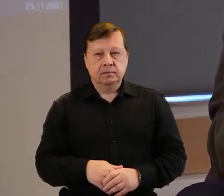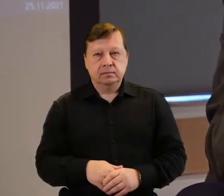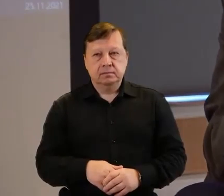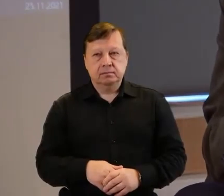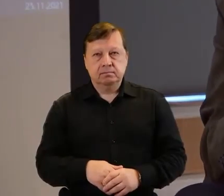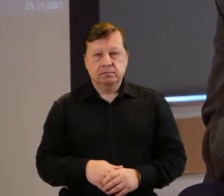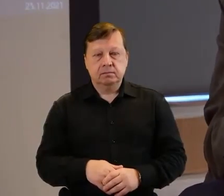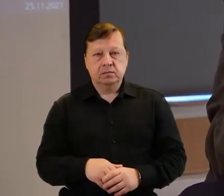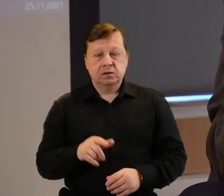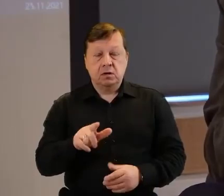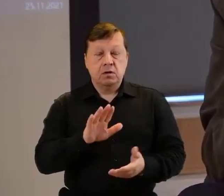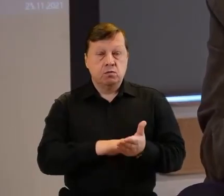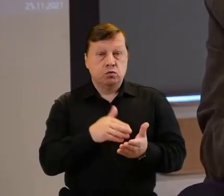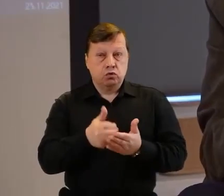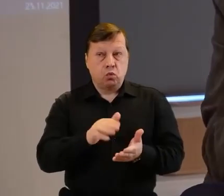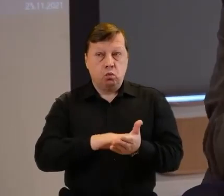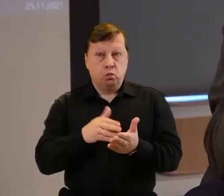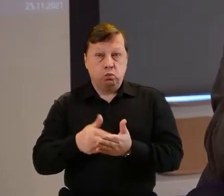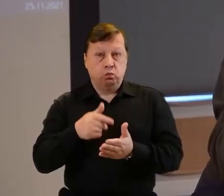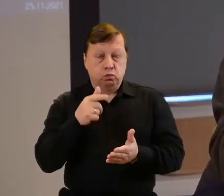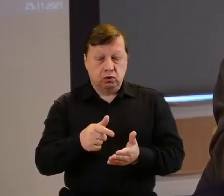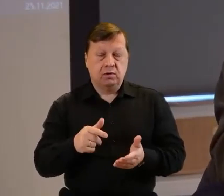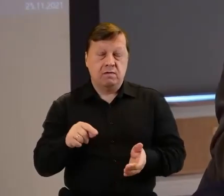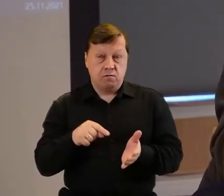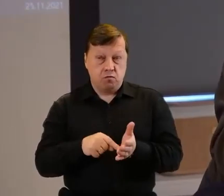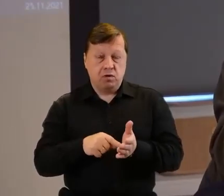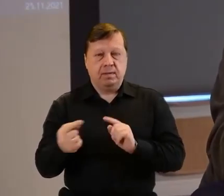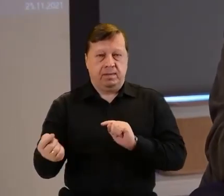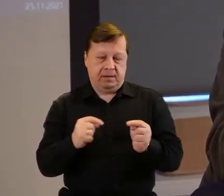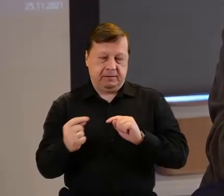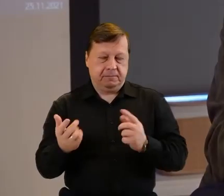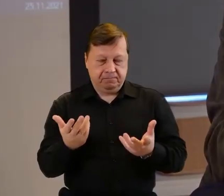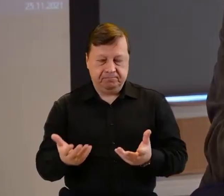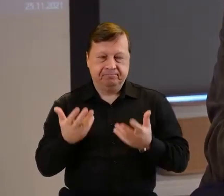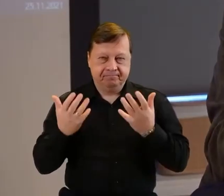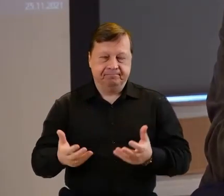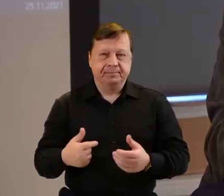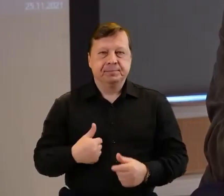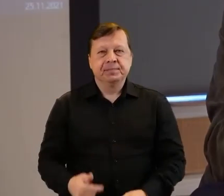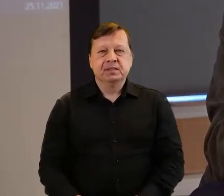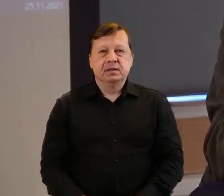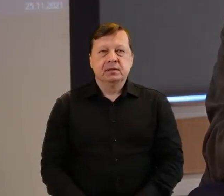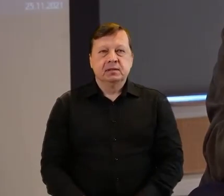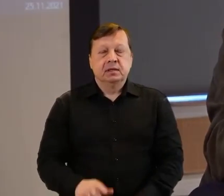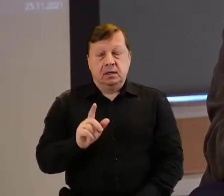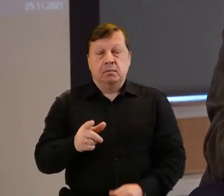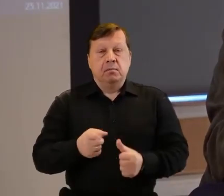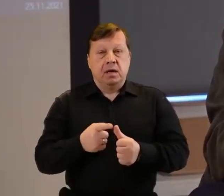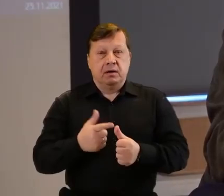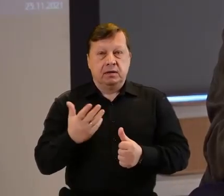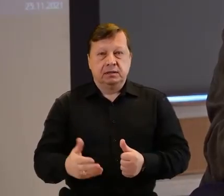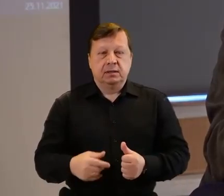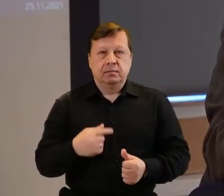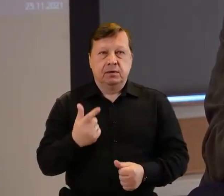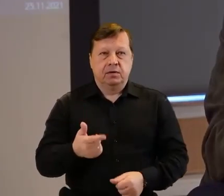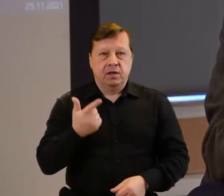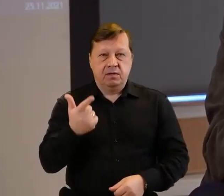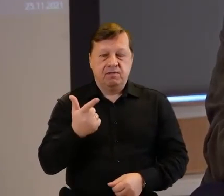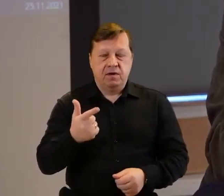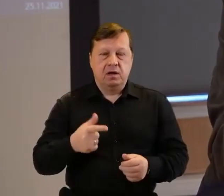przykłady usadowić. Chcę powiedzieć po pierwsze o dwóch